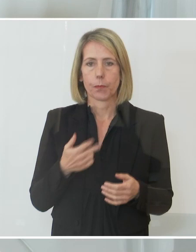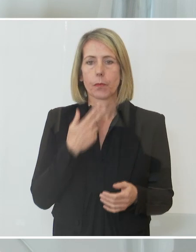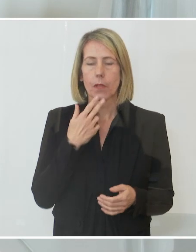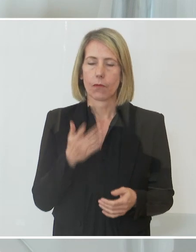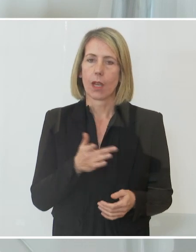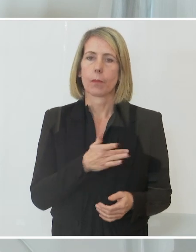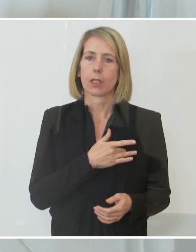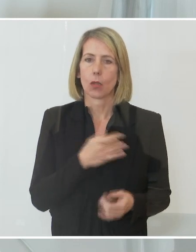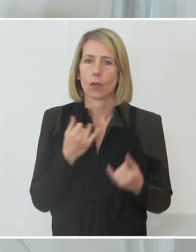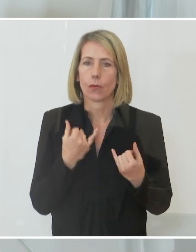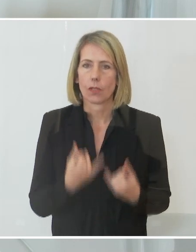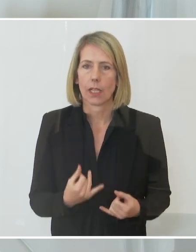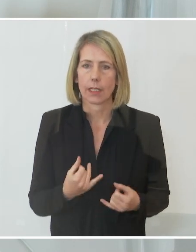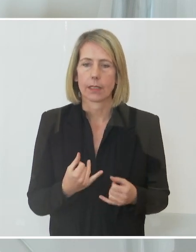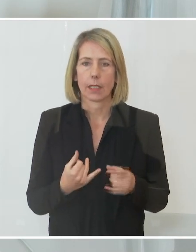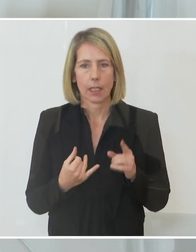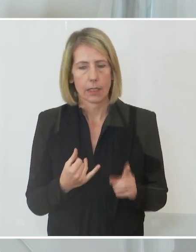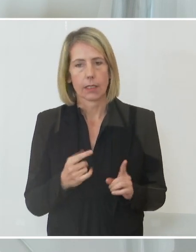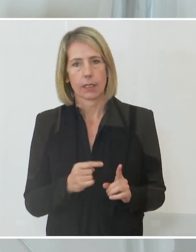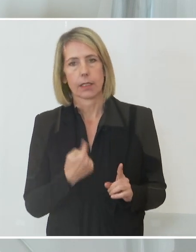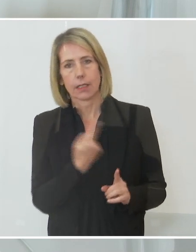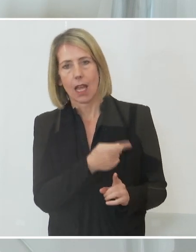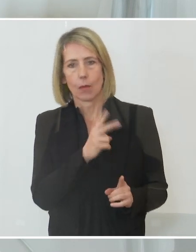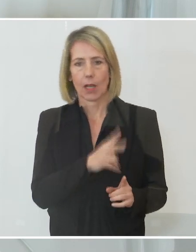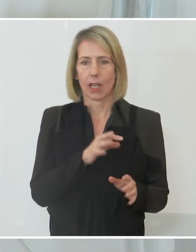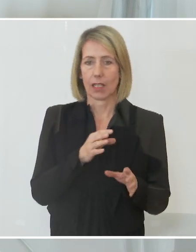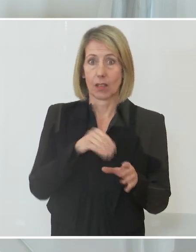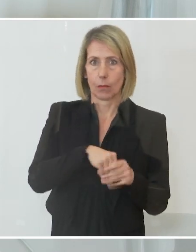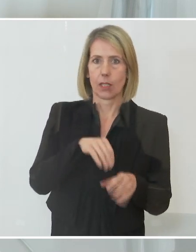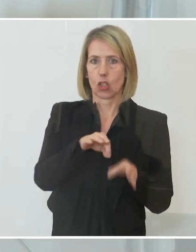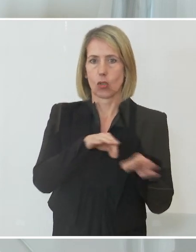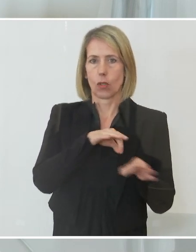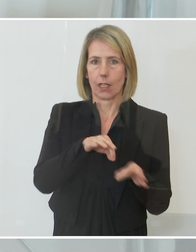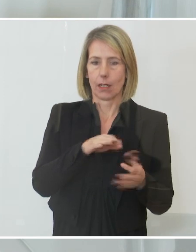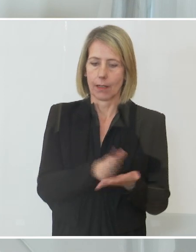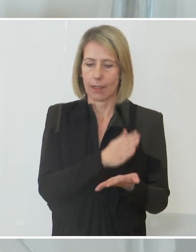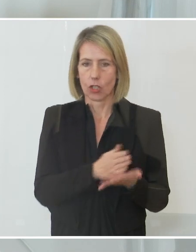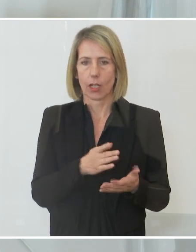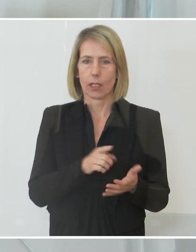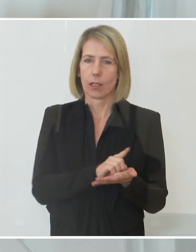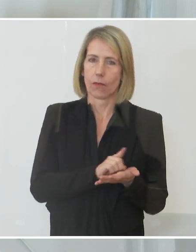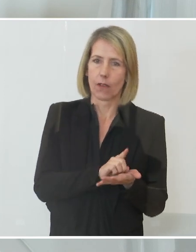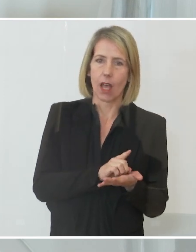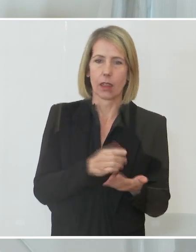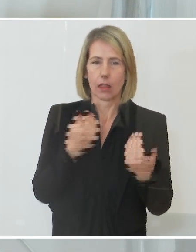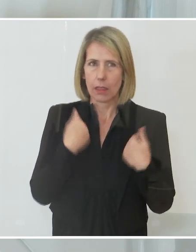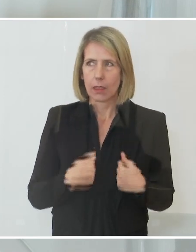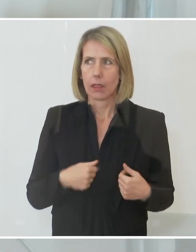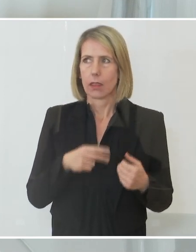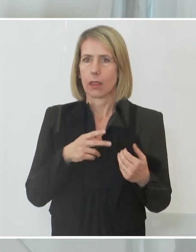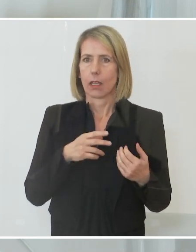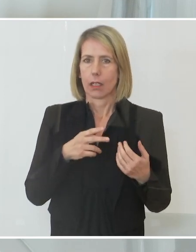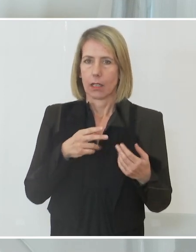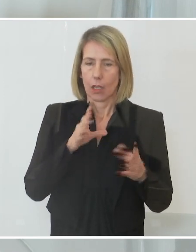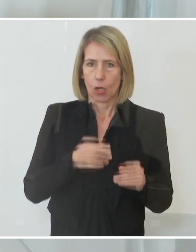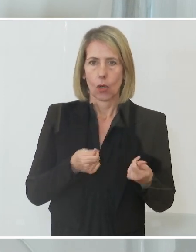sind, haben es wirklich ein Stück weit selbst in der Hand, darüber zu entscheiden, mal ganz subjektiv für sich selbst, wann tatsächlich für sie